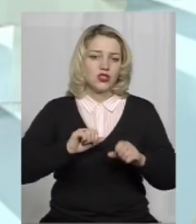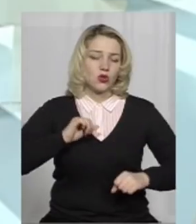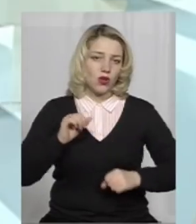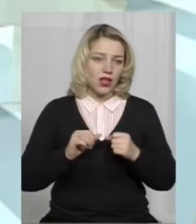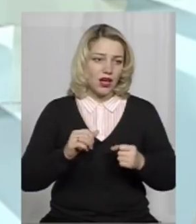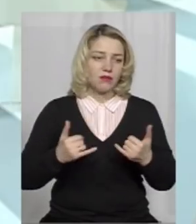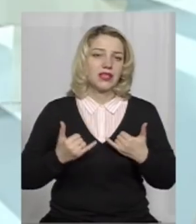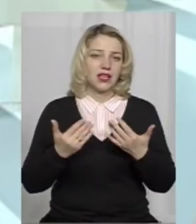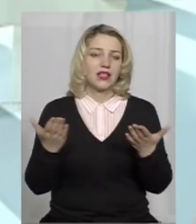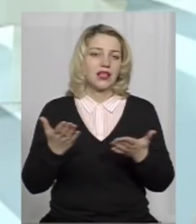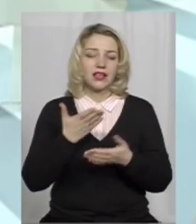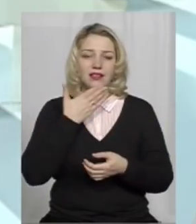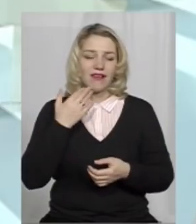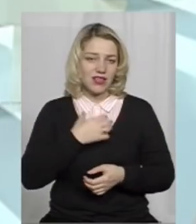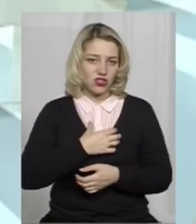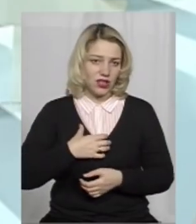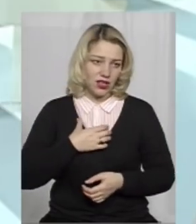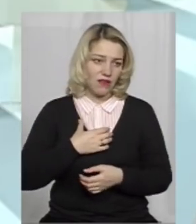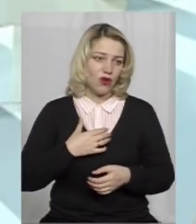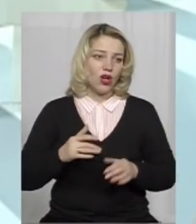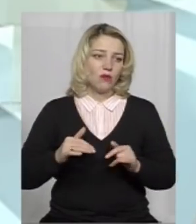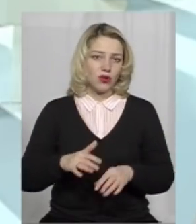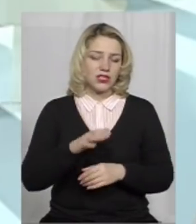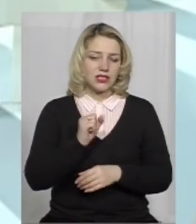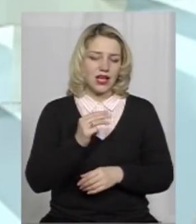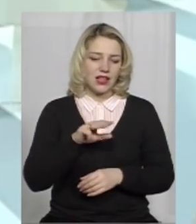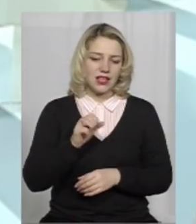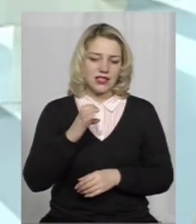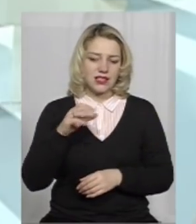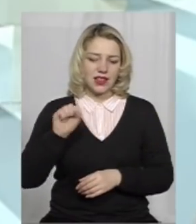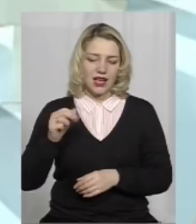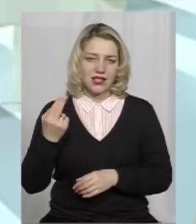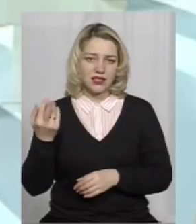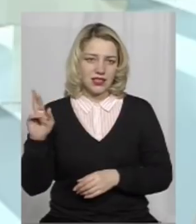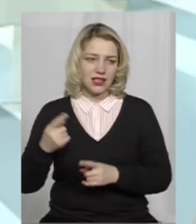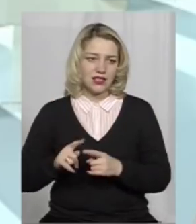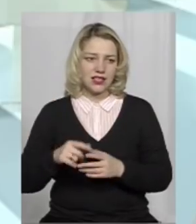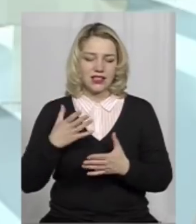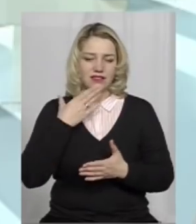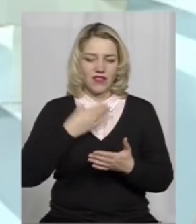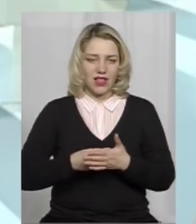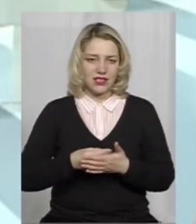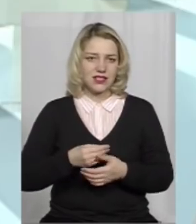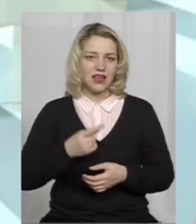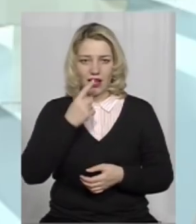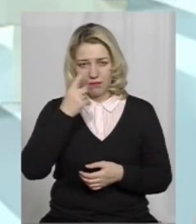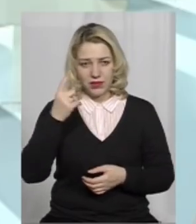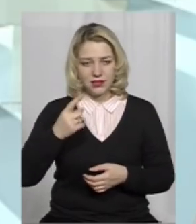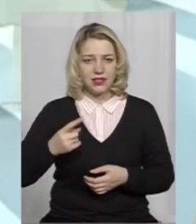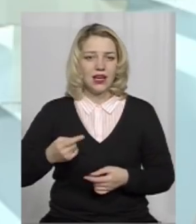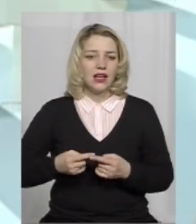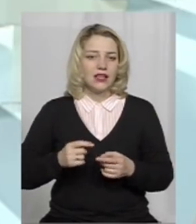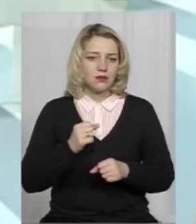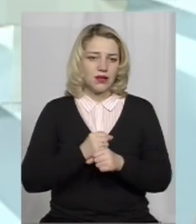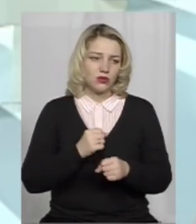для яких неважливо процес атестації. Це, знаєте, десь власні амбіції спрацьовують. А